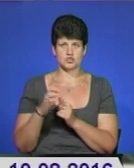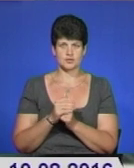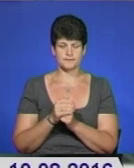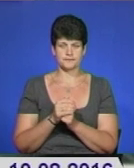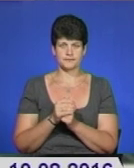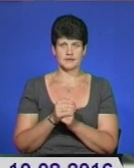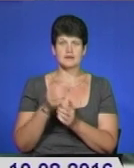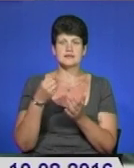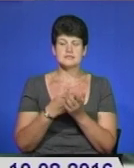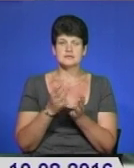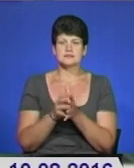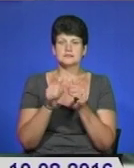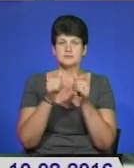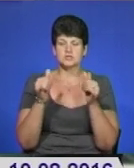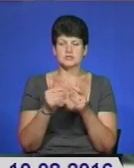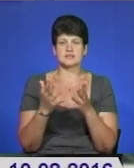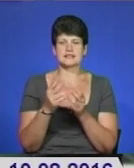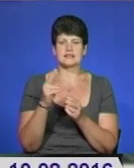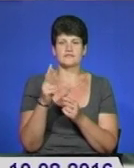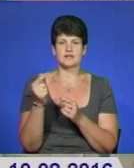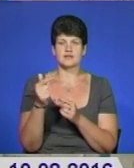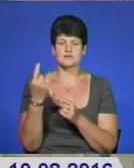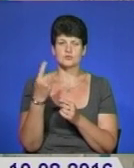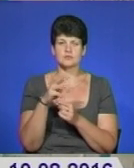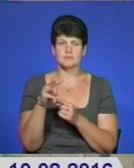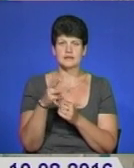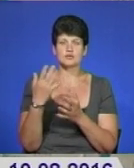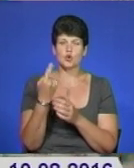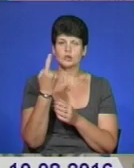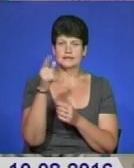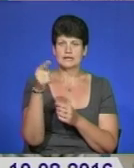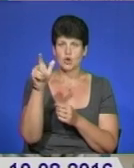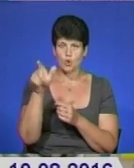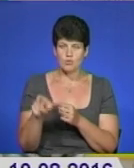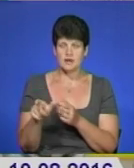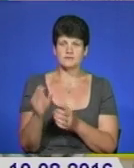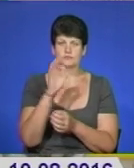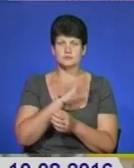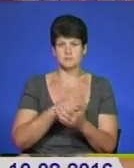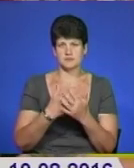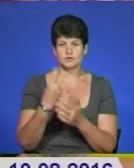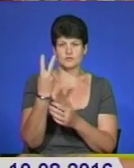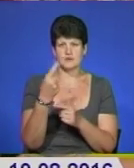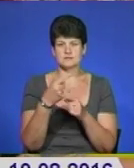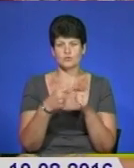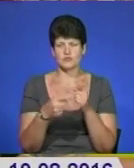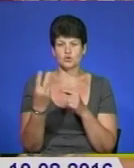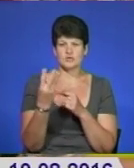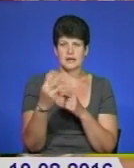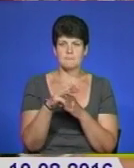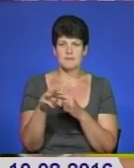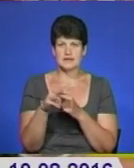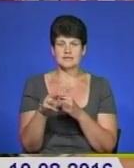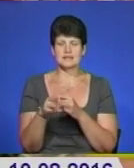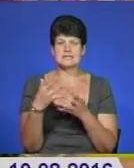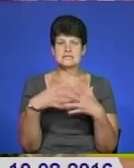Тарифи зросли більше, ніж на 2 гривні за метр кубічний. Якщо один тернополянин споживає в середньому 2,5-3 метри кубічних, то сім